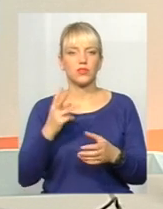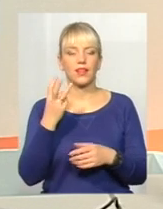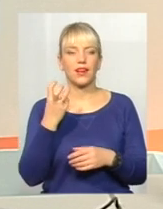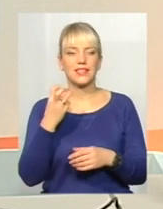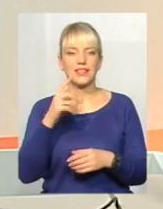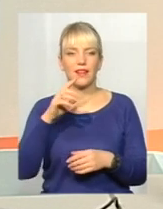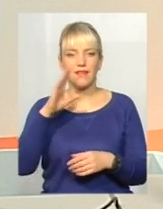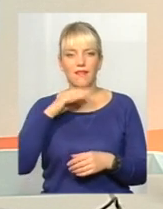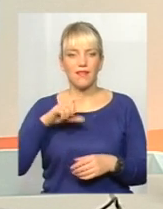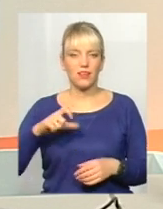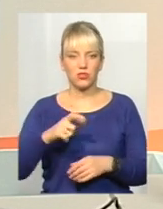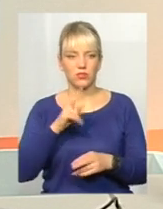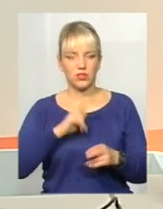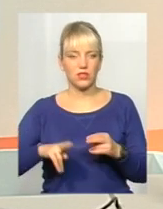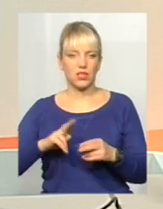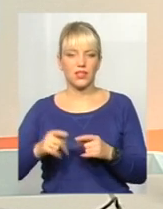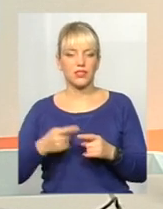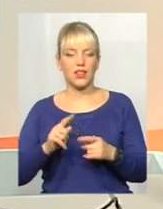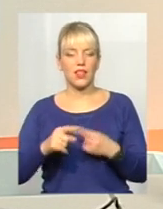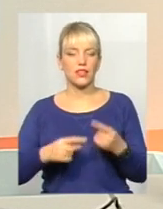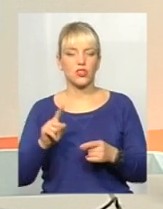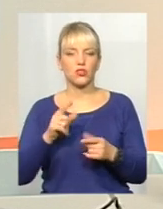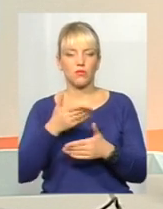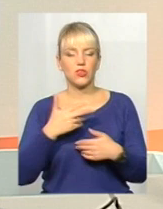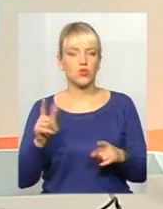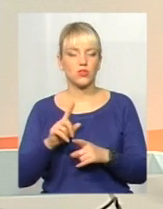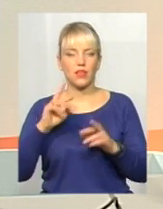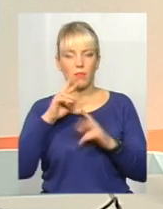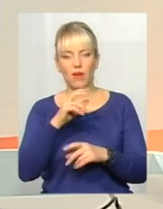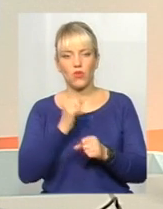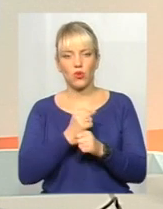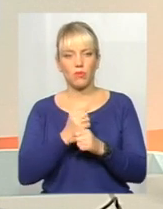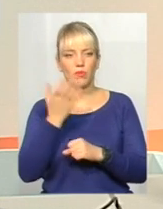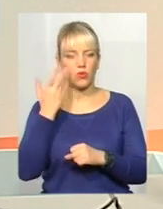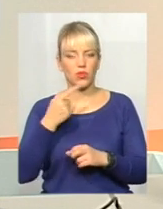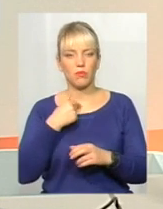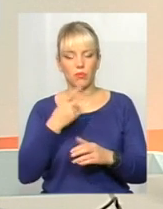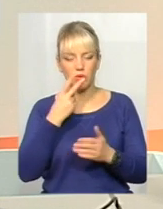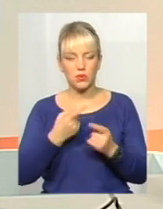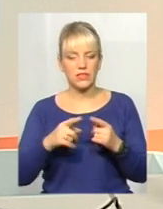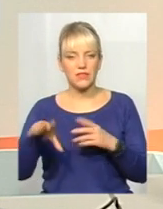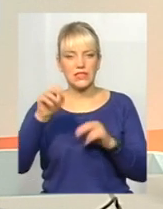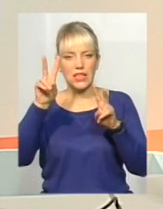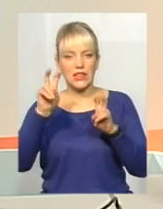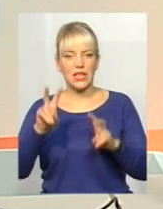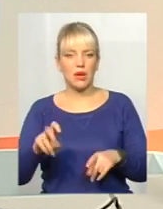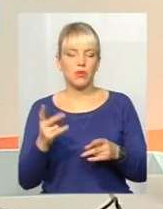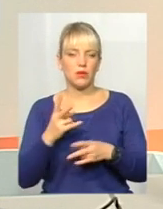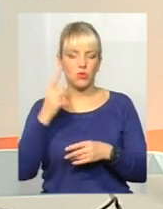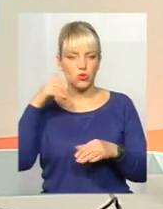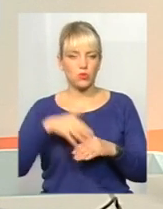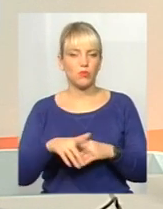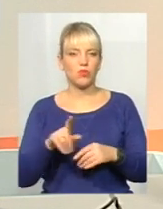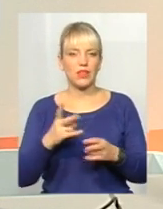річок зникла. Це все наслідки того, що ми щось неправильно робимо. І коли ми просто поглибимося в ці теми, то ми зрозуміємо, що треба жити по-інакшому.